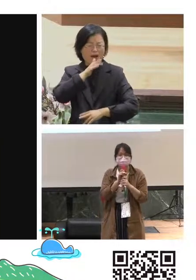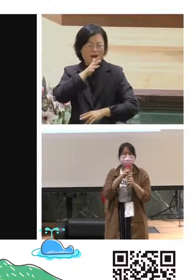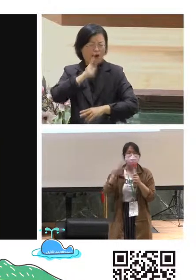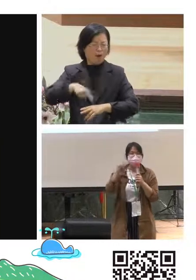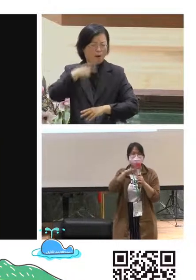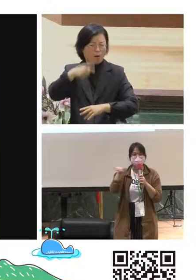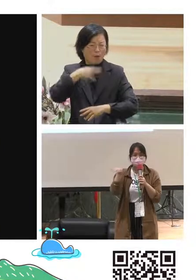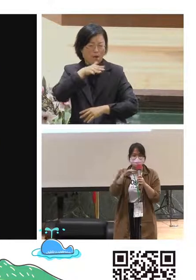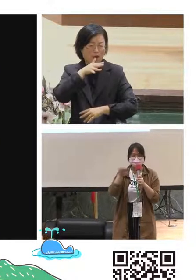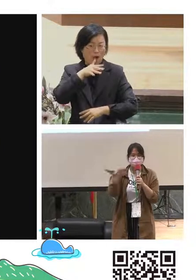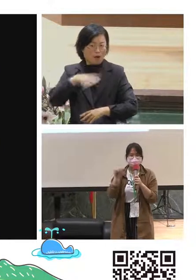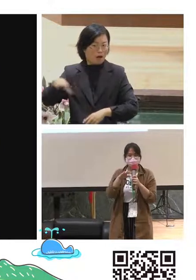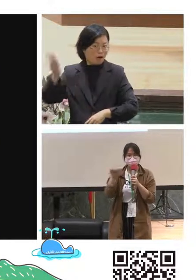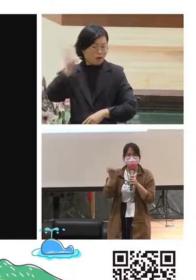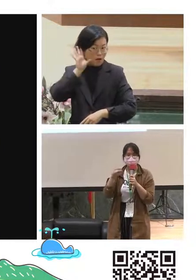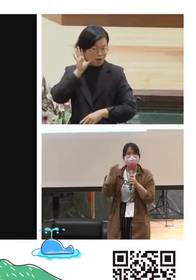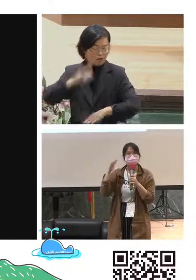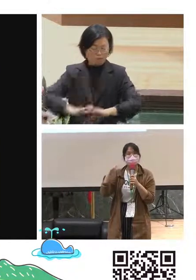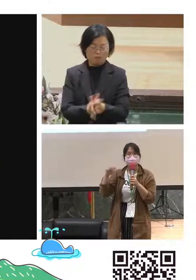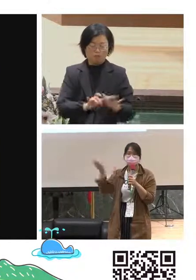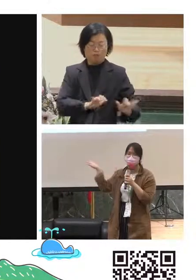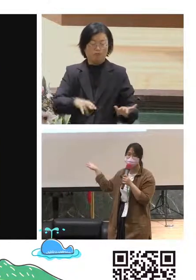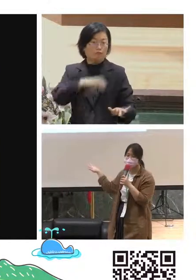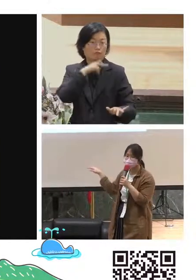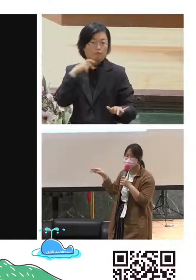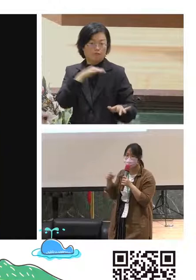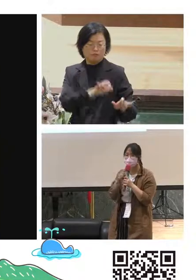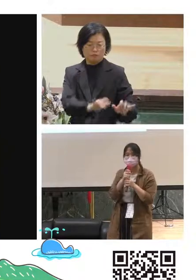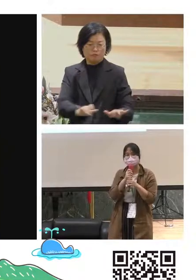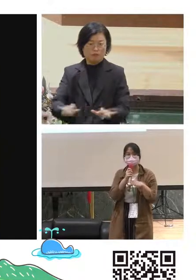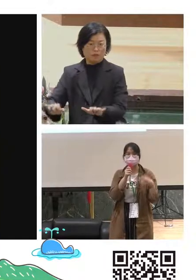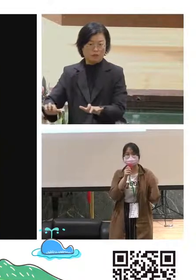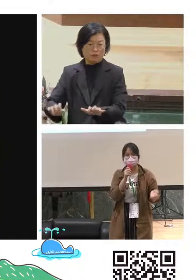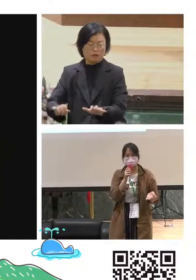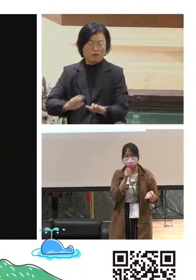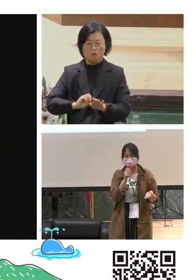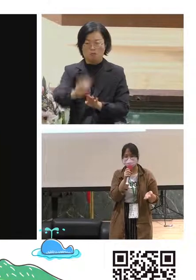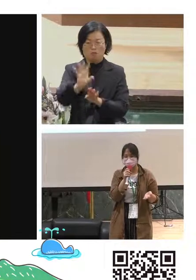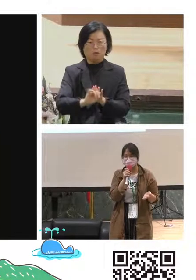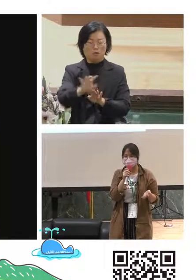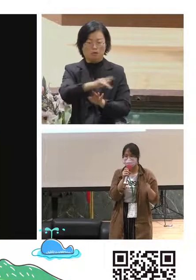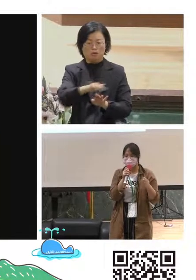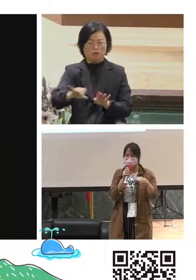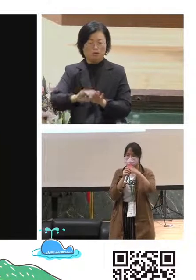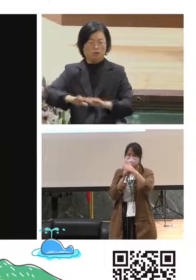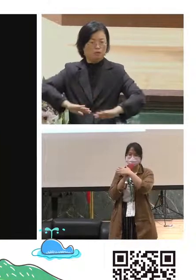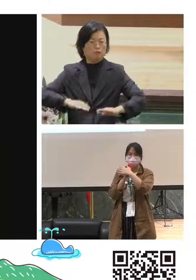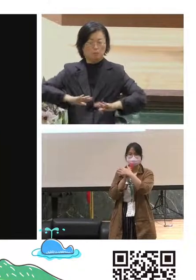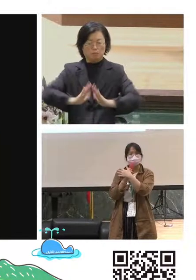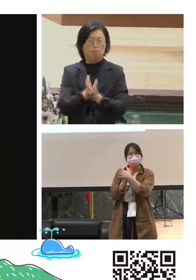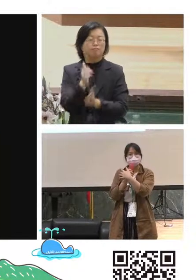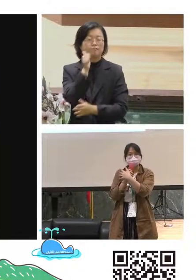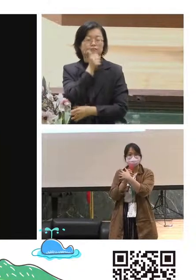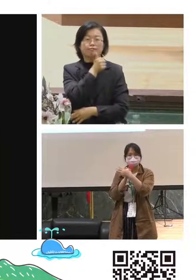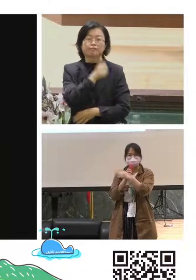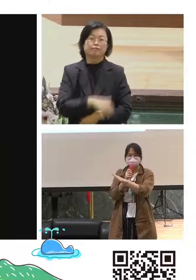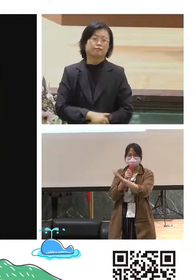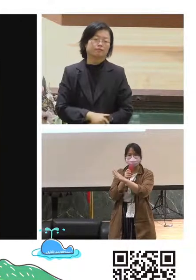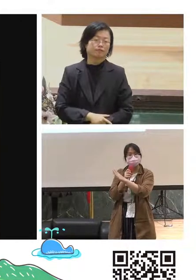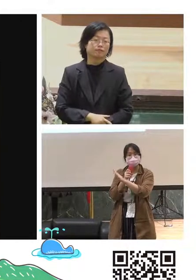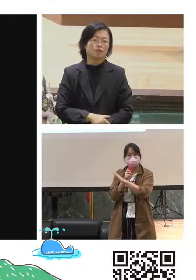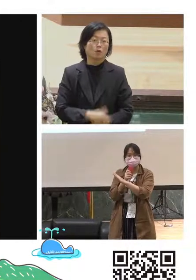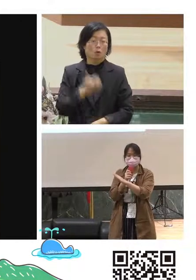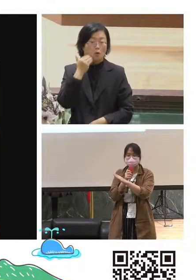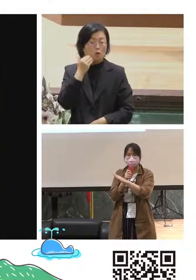文然後我們就把他們打成的句子做成字幕簽在下面即時去做翻譯另外就是如果有看過